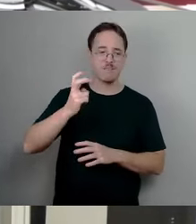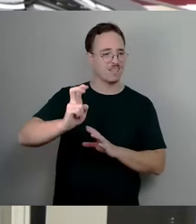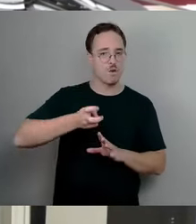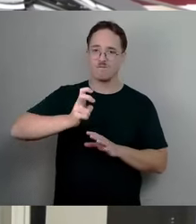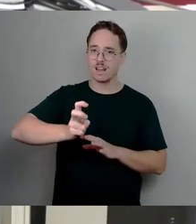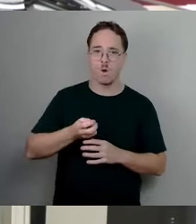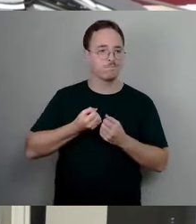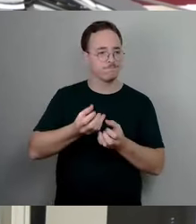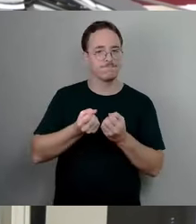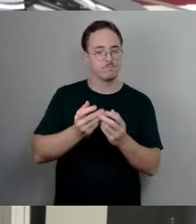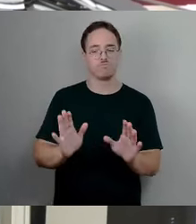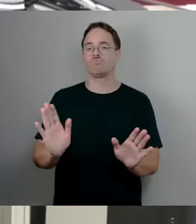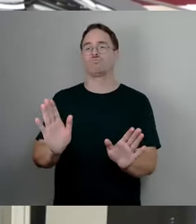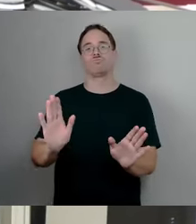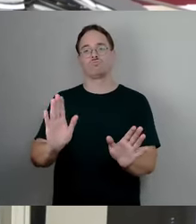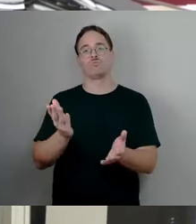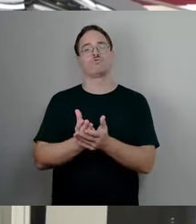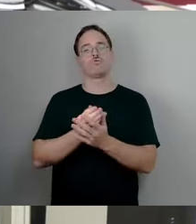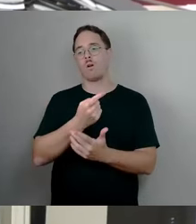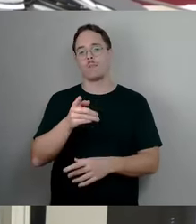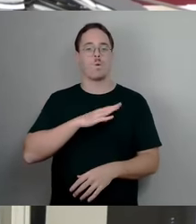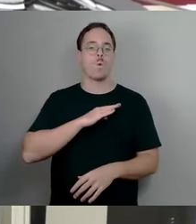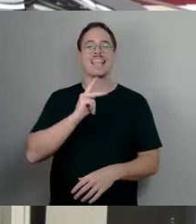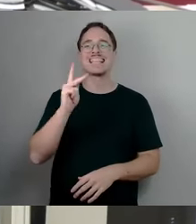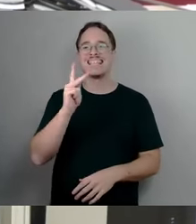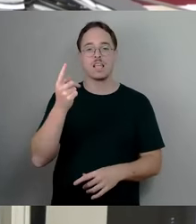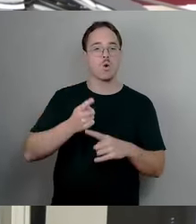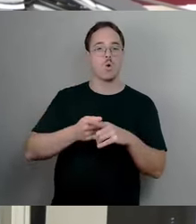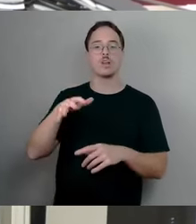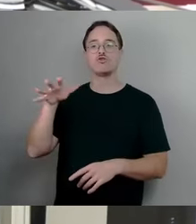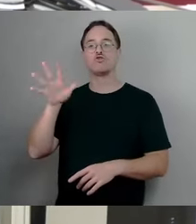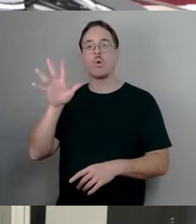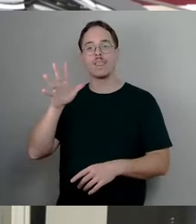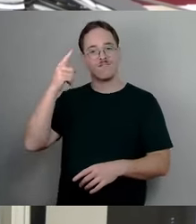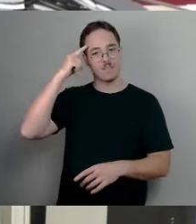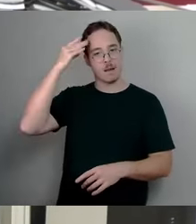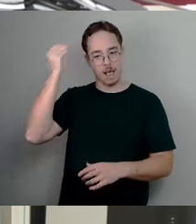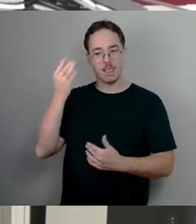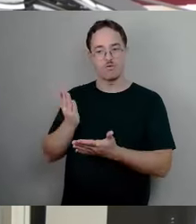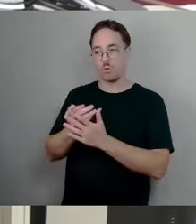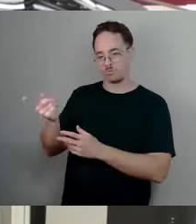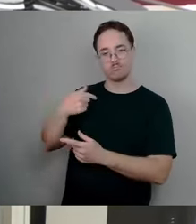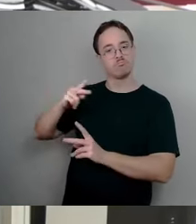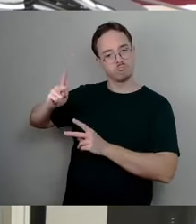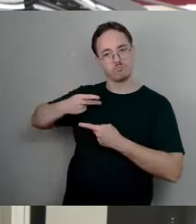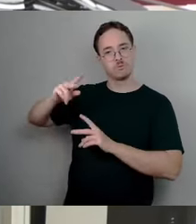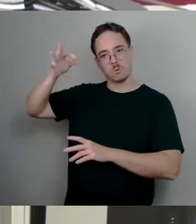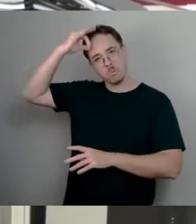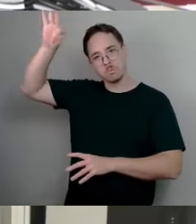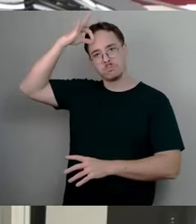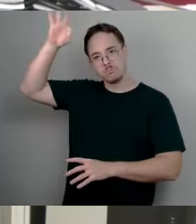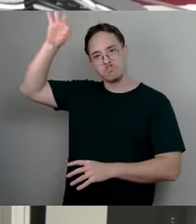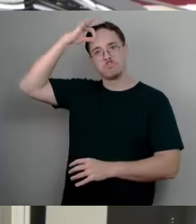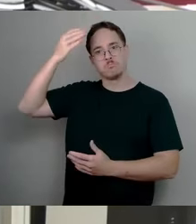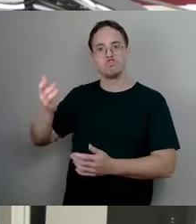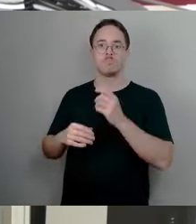und Schulte Wissermann auch schon gesagt haben. Da kann ich nur zustimmen. Man muss ja sagen, die Steuern sind ja dazu da,